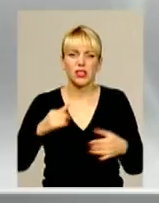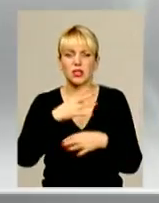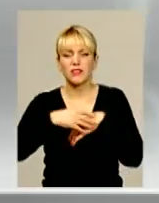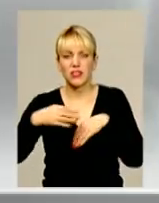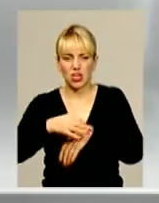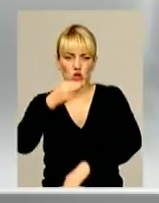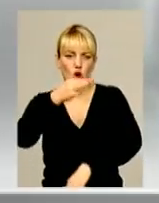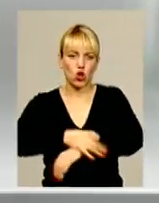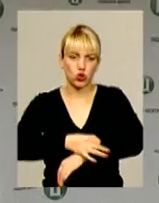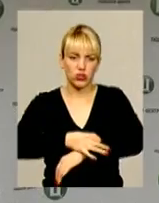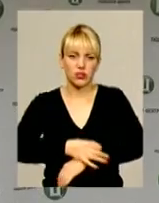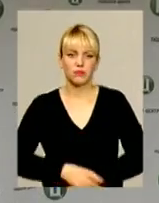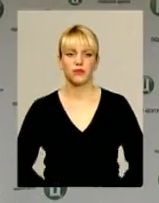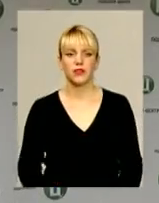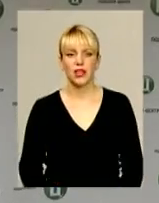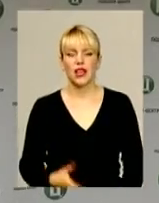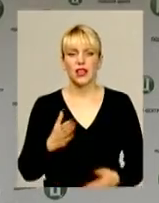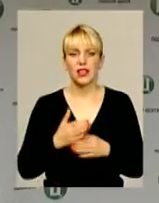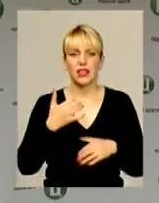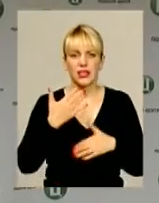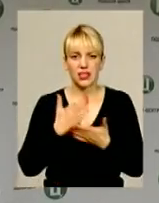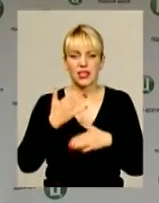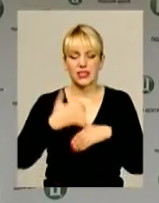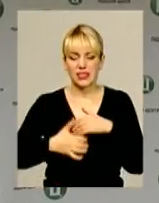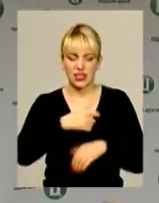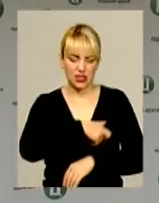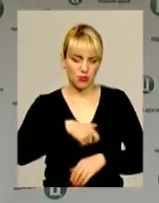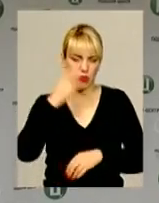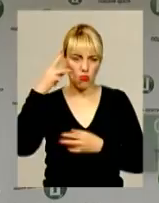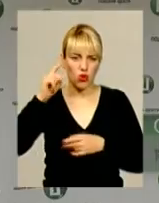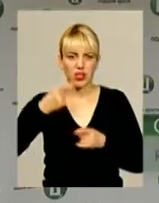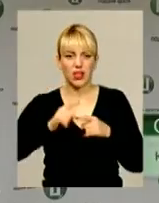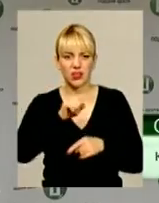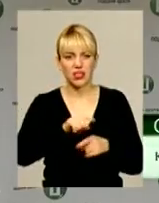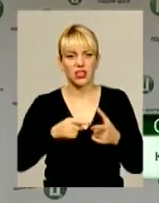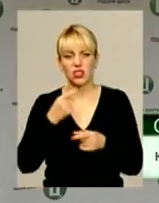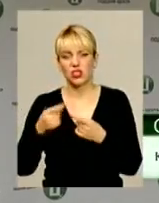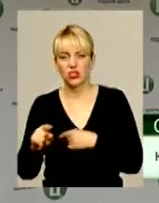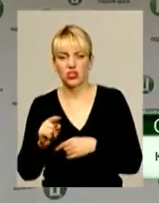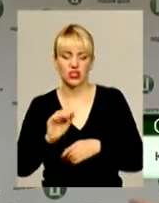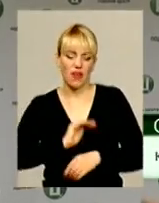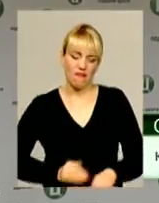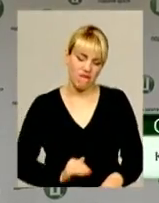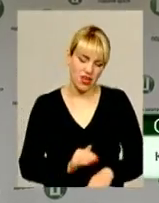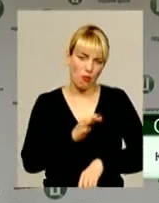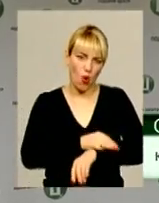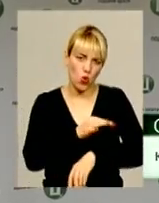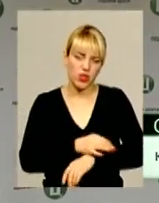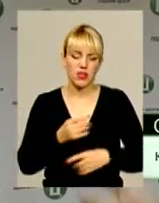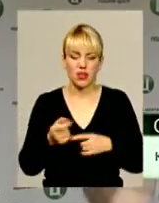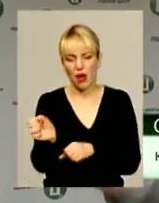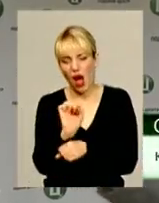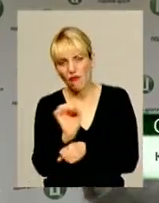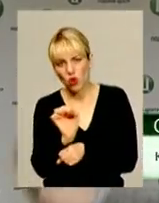годинником Бреге. Є там серед депутатів певна мода на ті чи інші фірми годинників, на ті чи інші автомобілі.